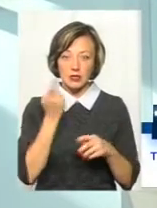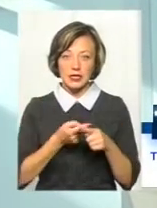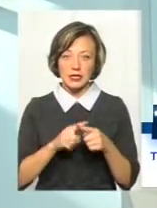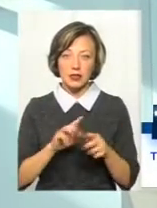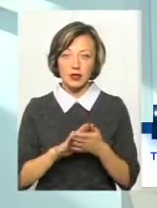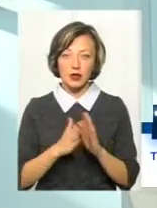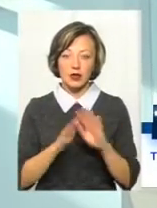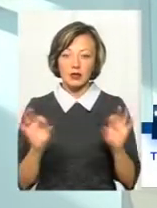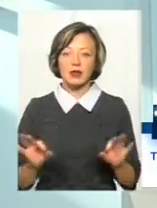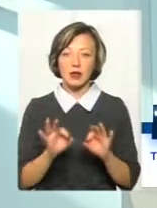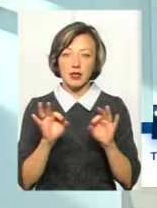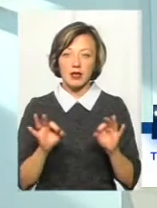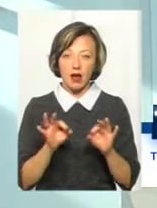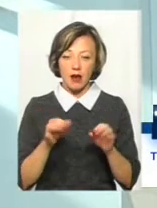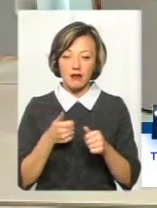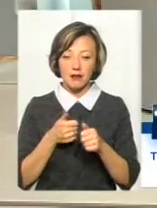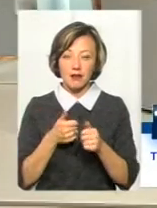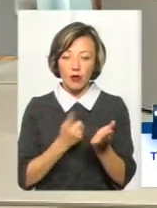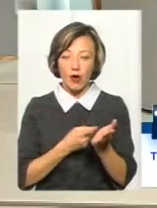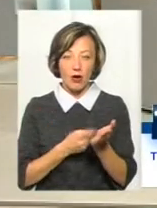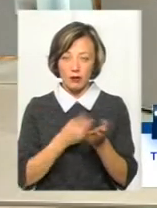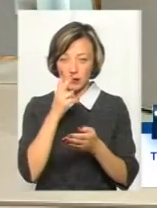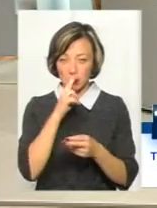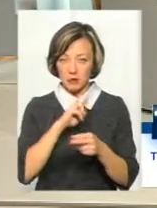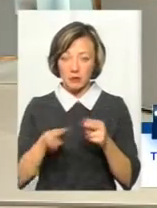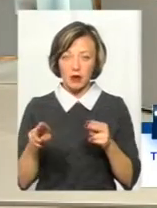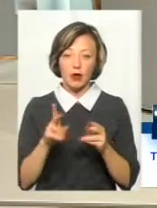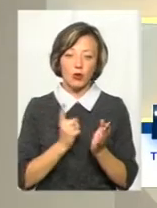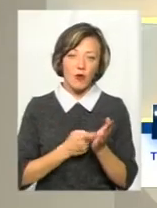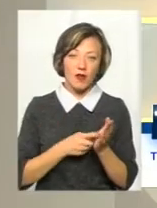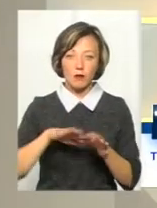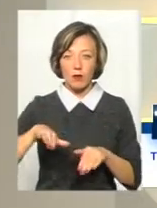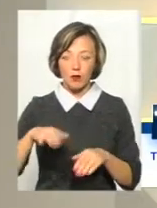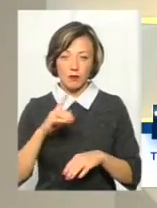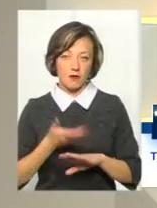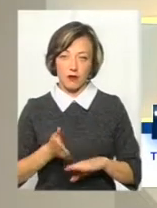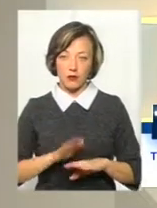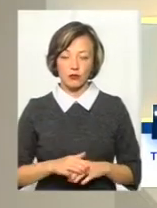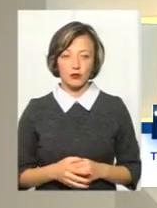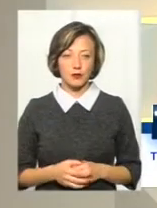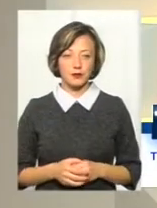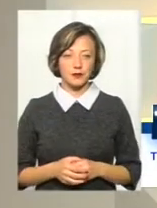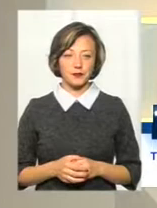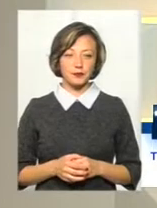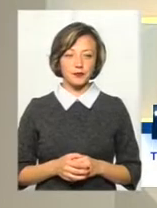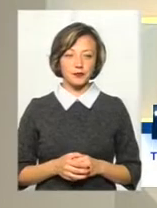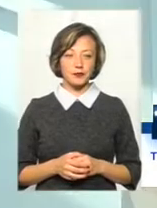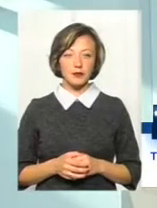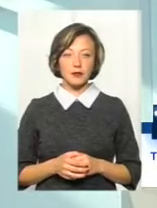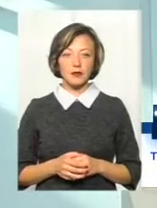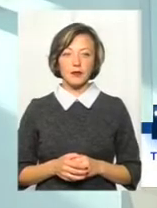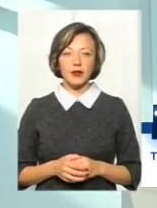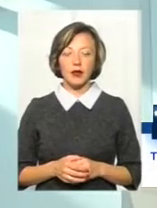цій ситуації ніякої слідової картини вже немає, і довести щось комусь потім, на жаль, складно. Як кажуть,